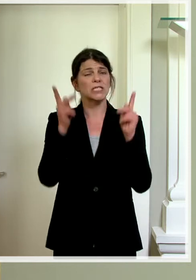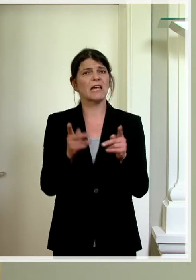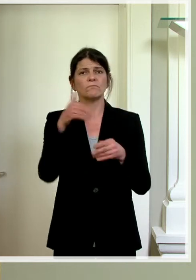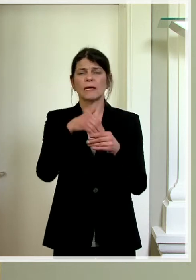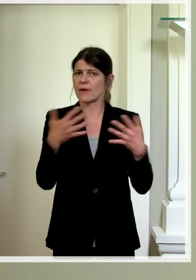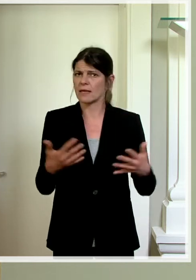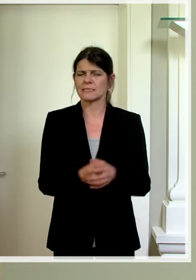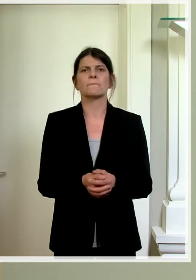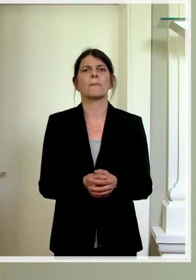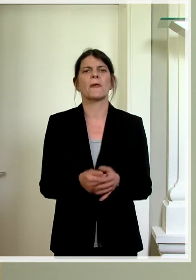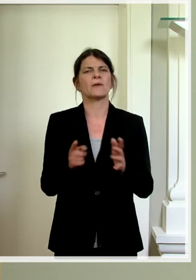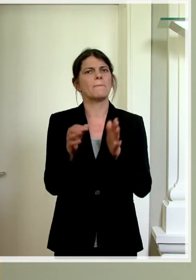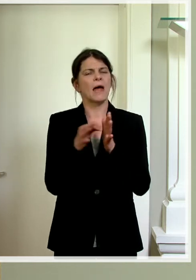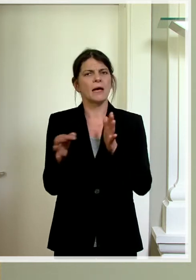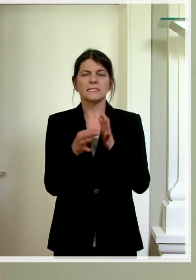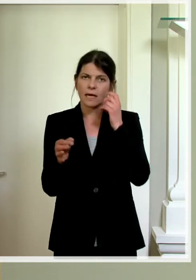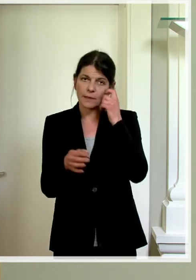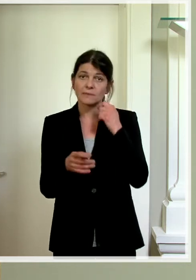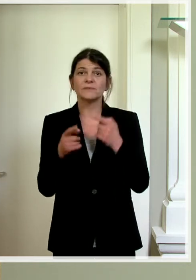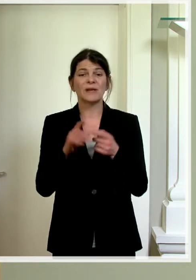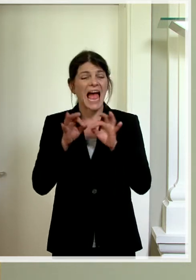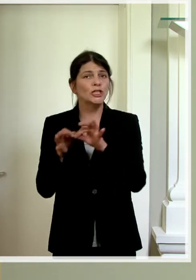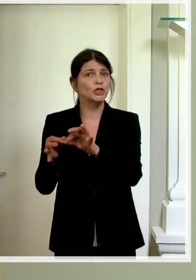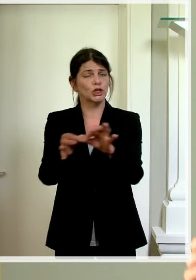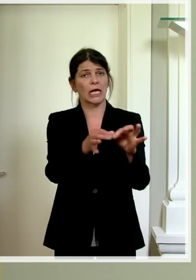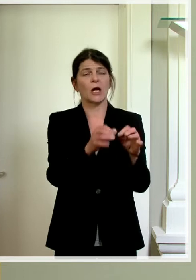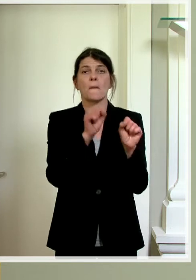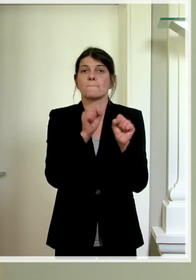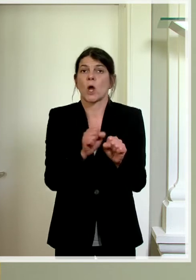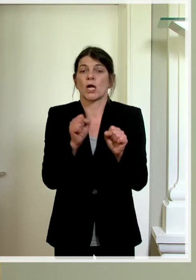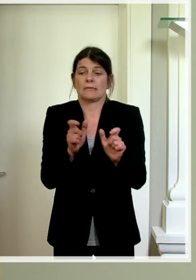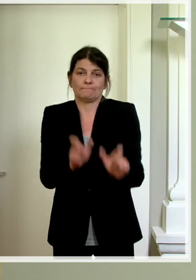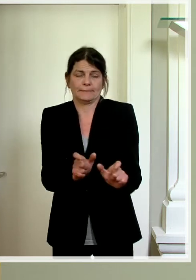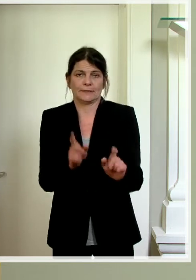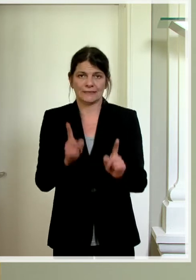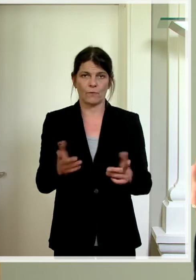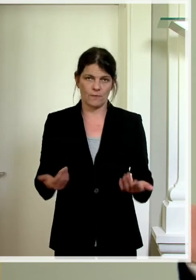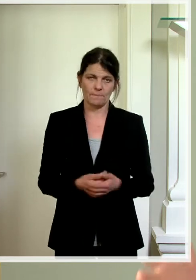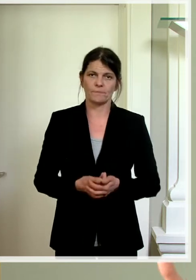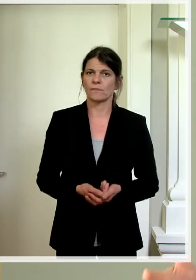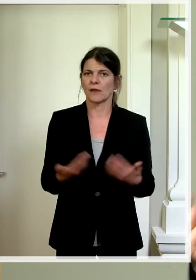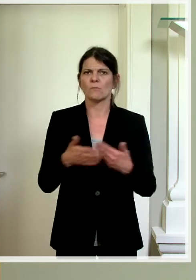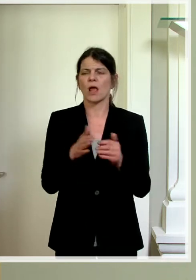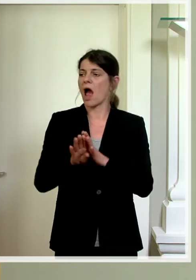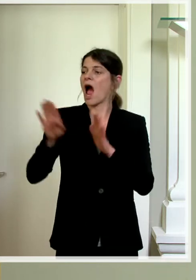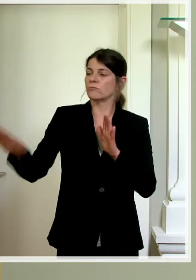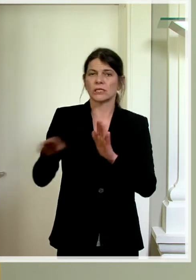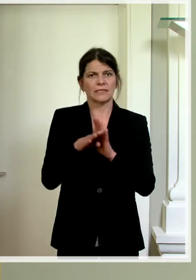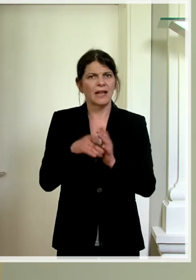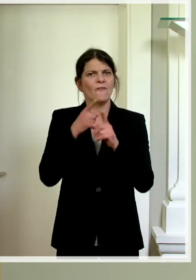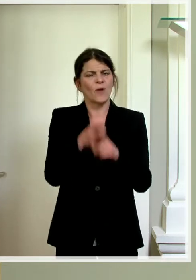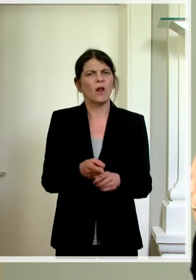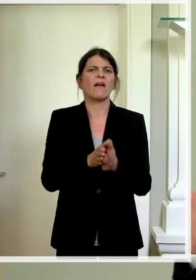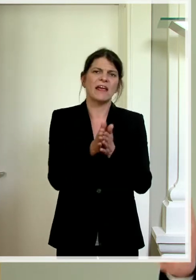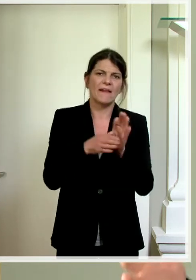beinhalten Maßnahmen, die eine Ansteckung möglichst verhindern sollen. Also dass man Abstandsregeln einhalten kann, man